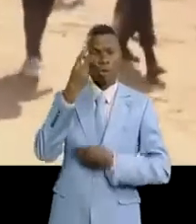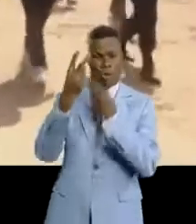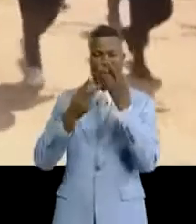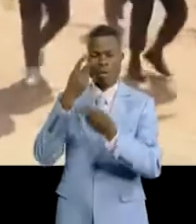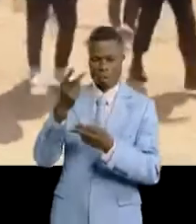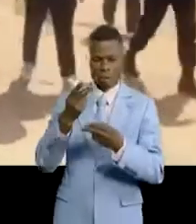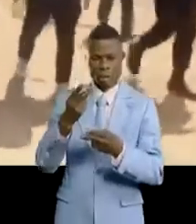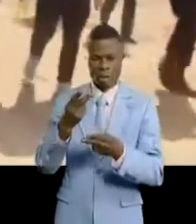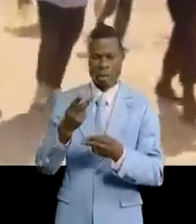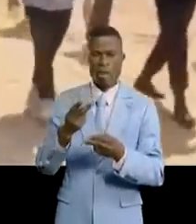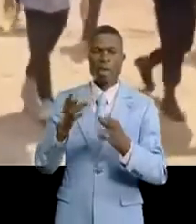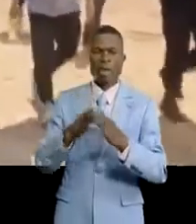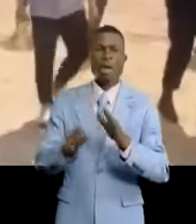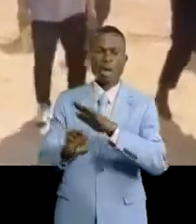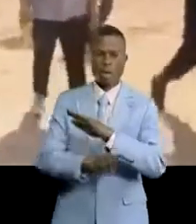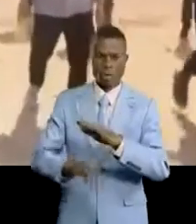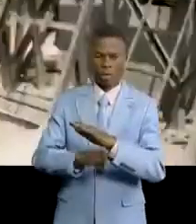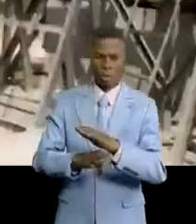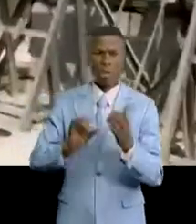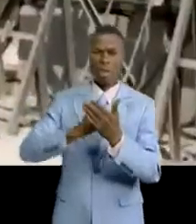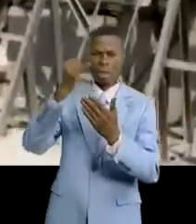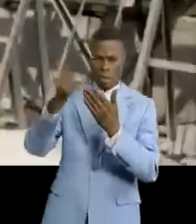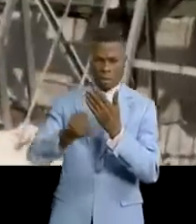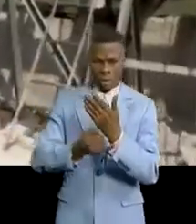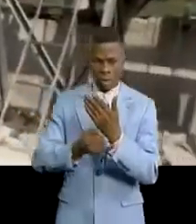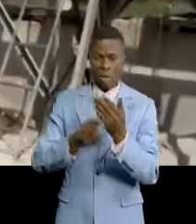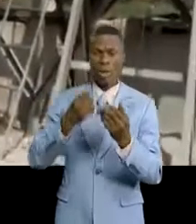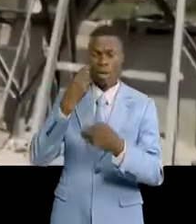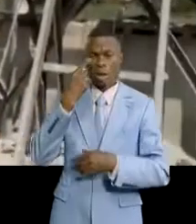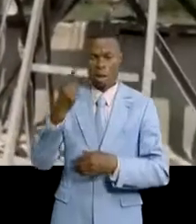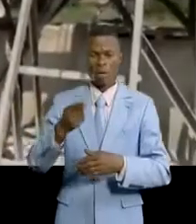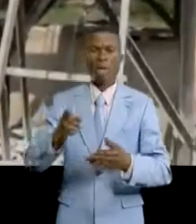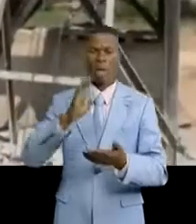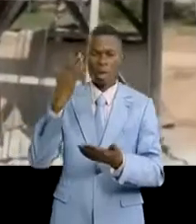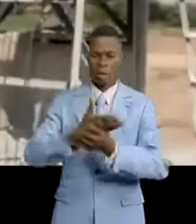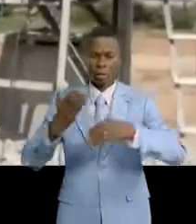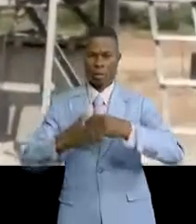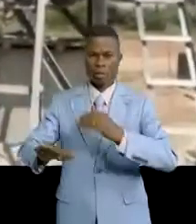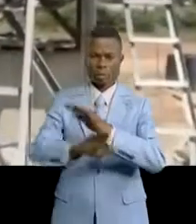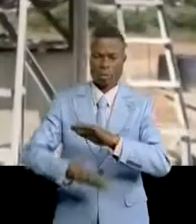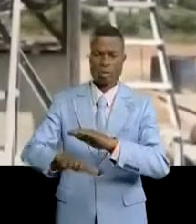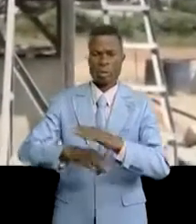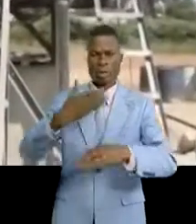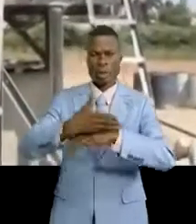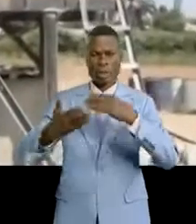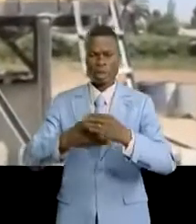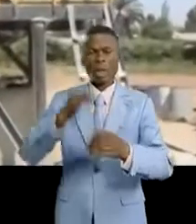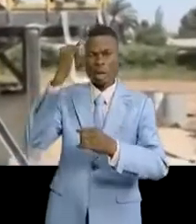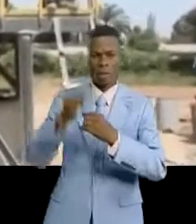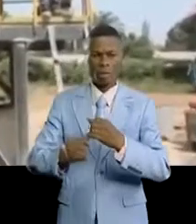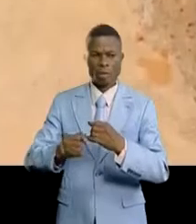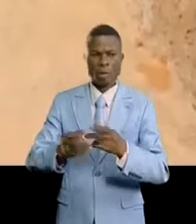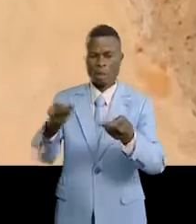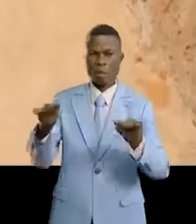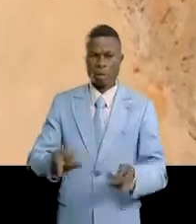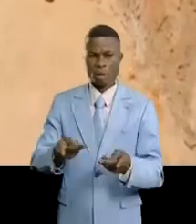'inspection par la base vide du projet Chile Gelu en passant par la bétonnière, le dépôt des matériaux pour chuter au drain des